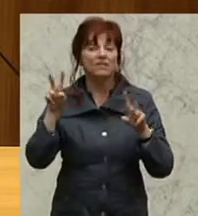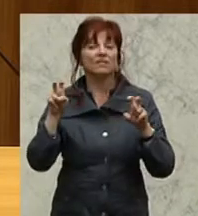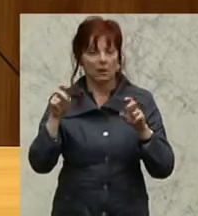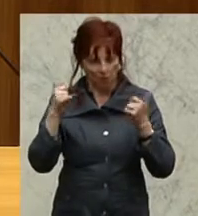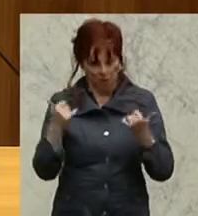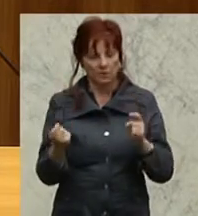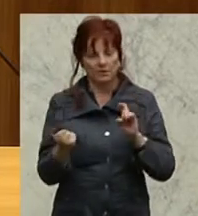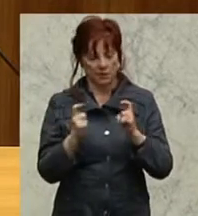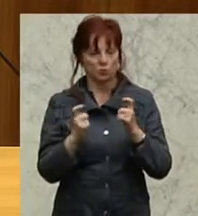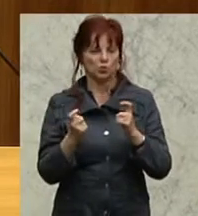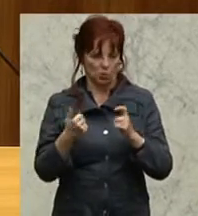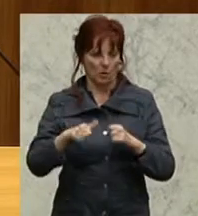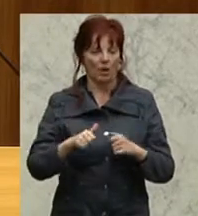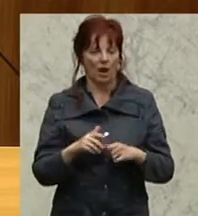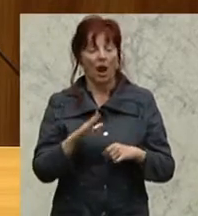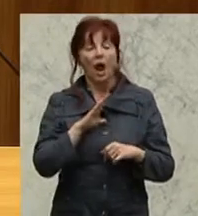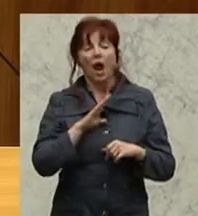aber alles andere, glaube ich,